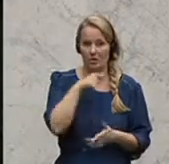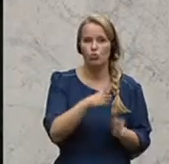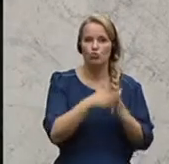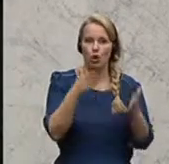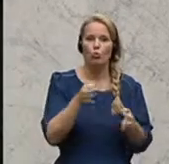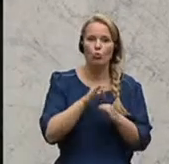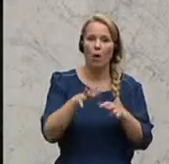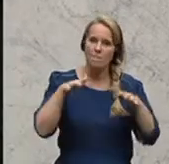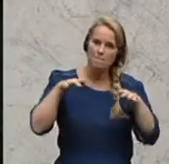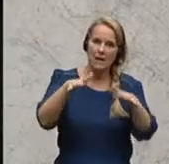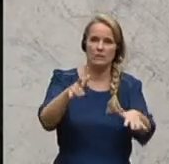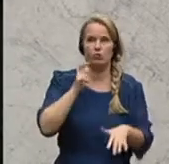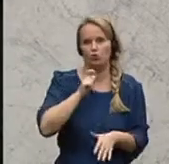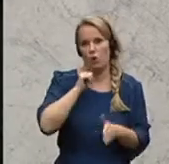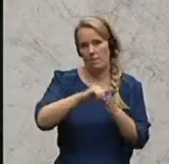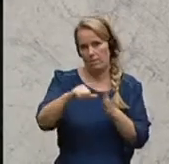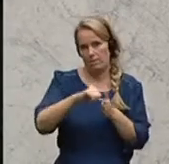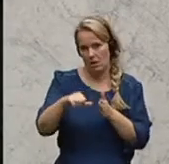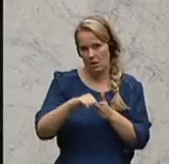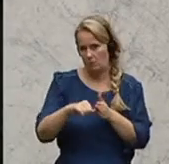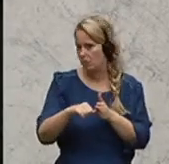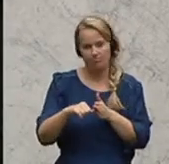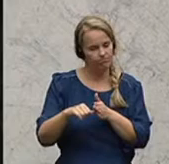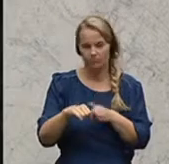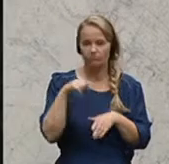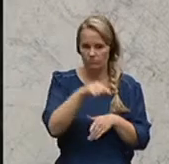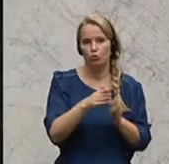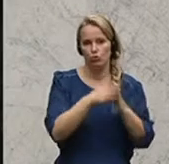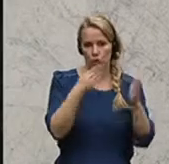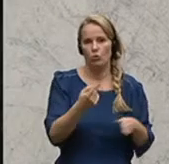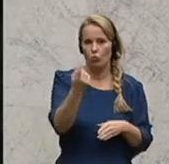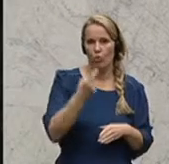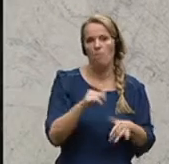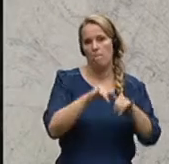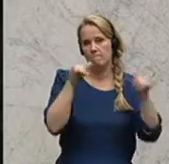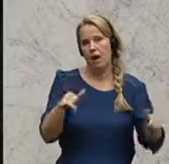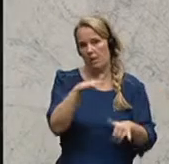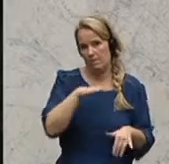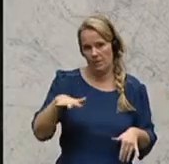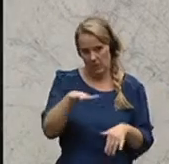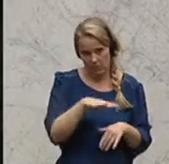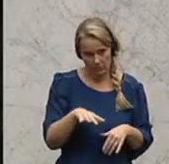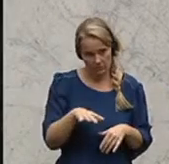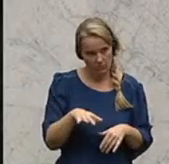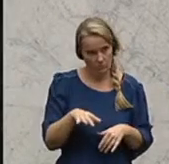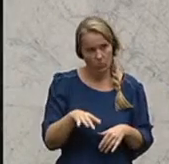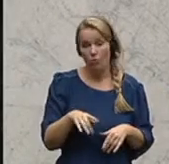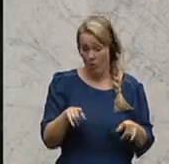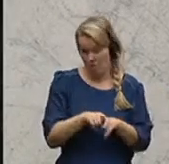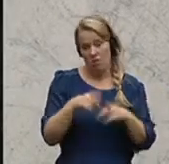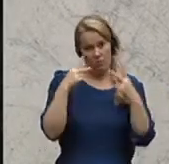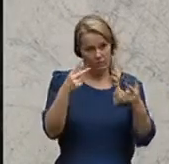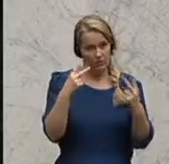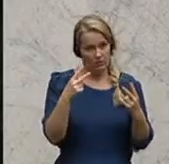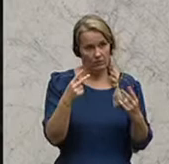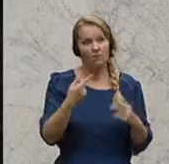durch Massensteuern bezahlen, sondern wir werden schauen, dass dieser Schaden vom Bankensektor bezahlt wird. Und das ist auch nicht unwesentlich zu